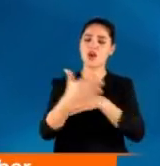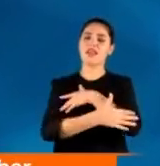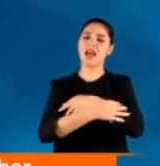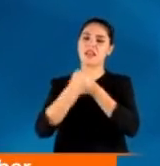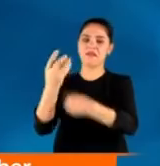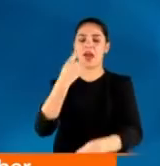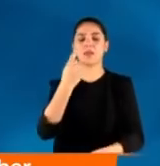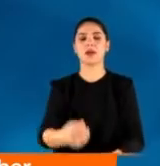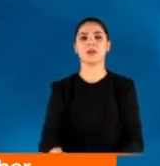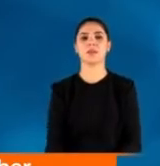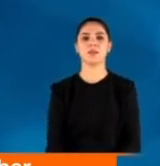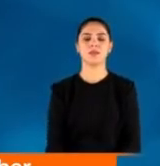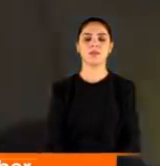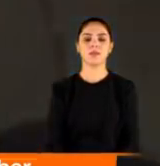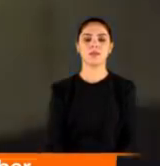müdahalesi oldu.